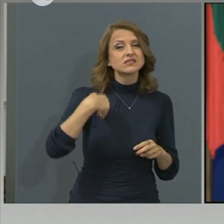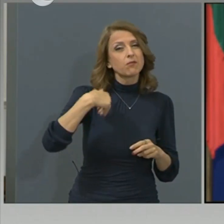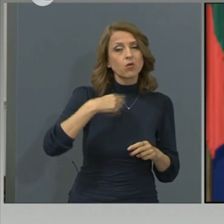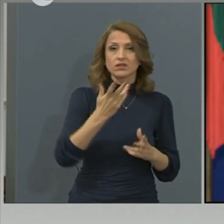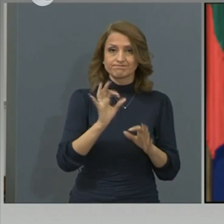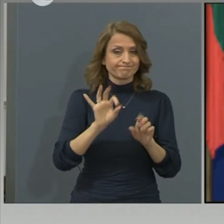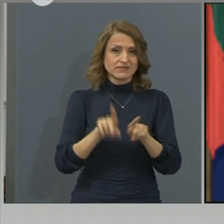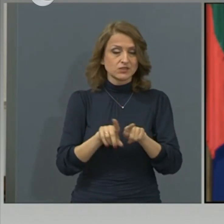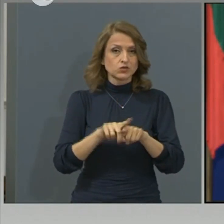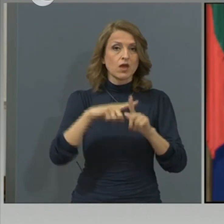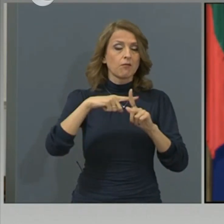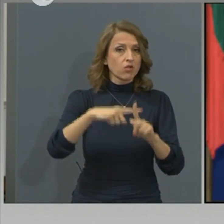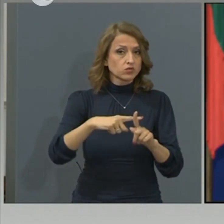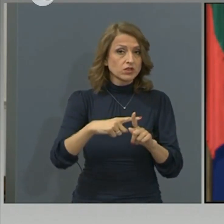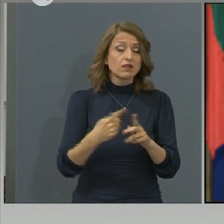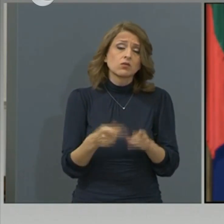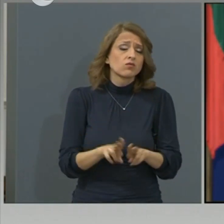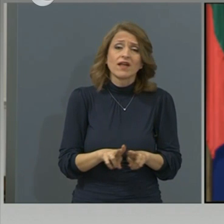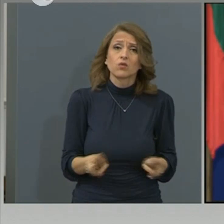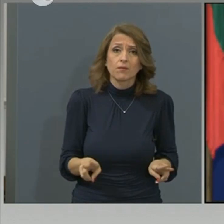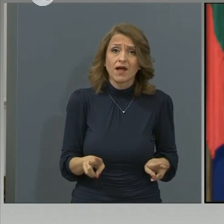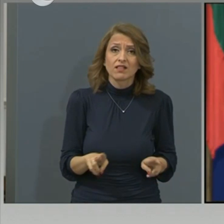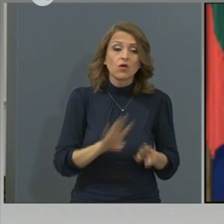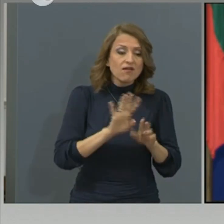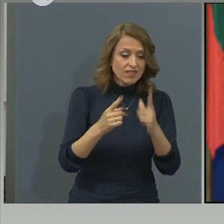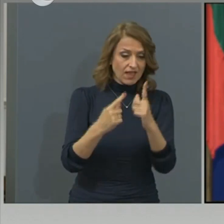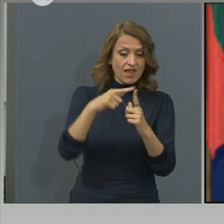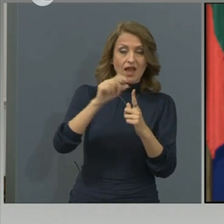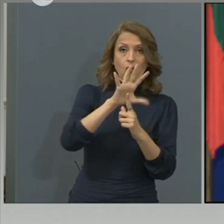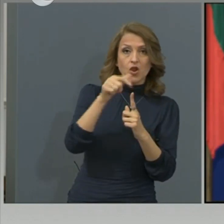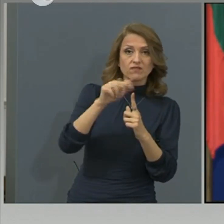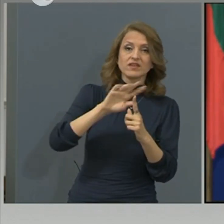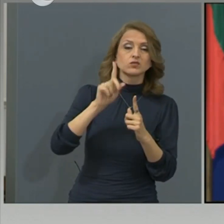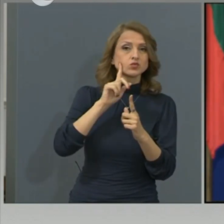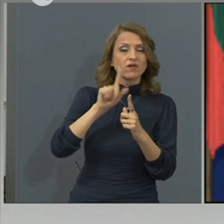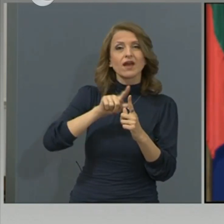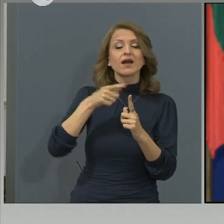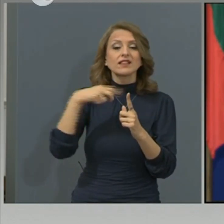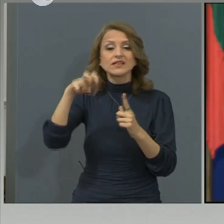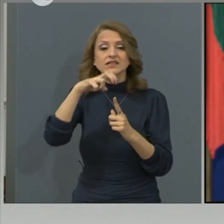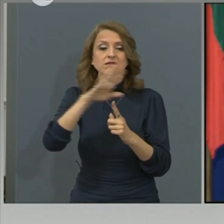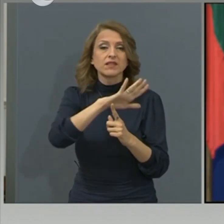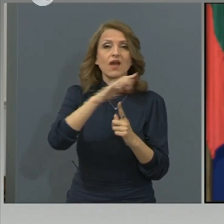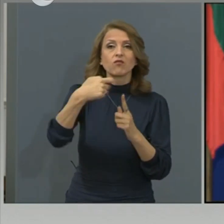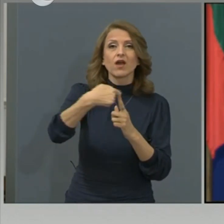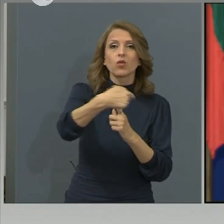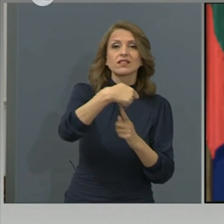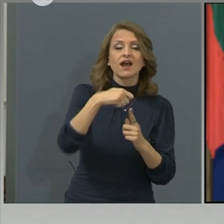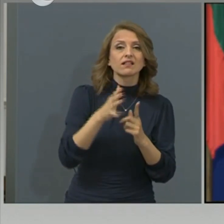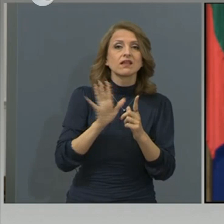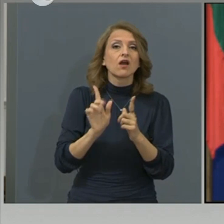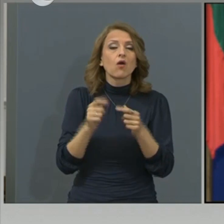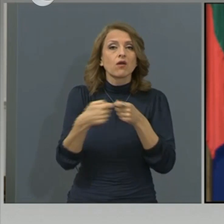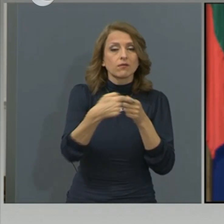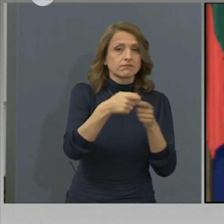така че това е нормална практика и не изисква поставянето